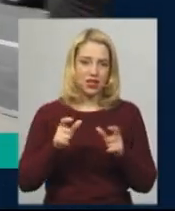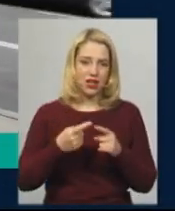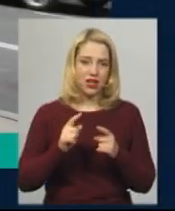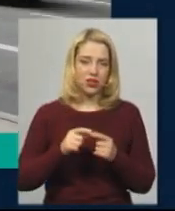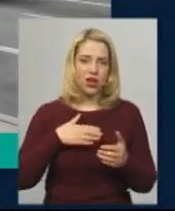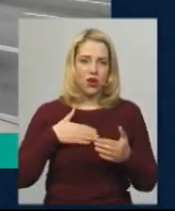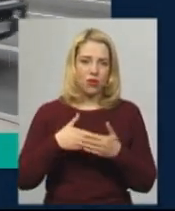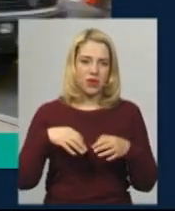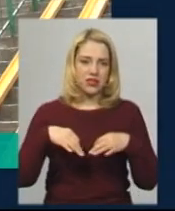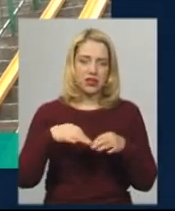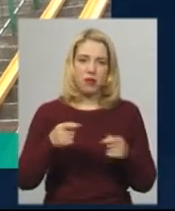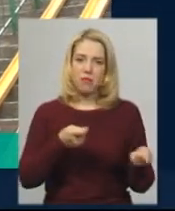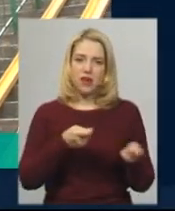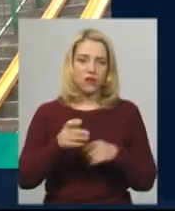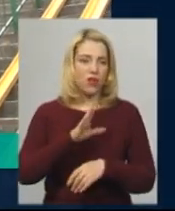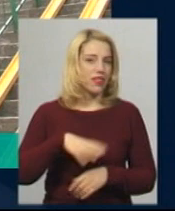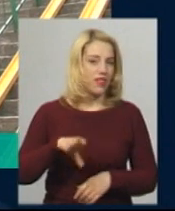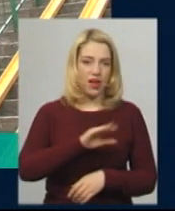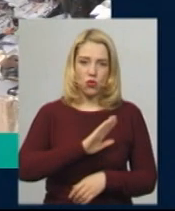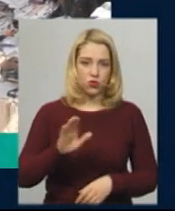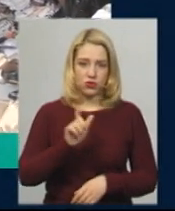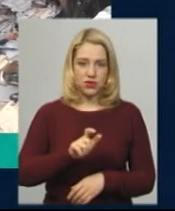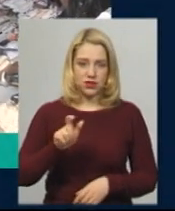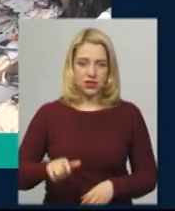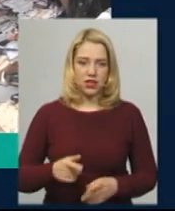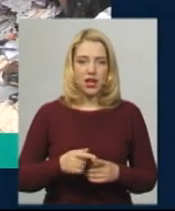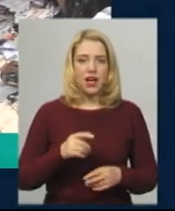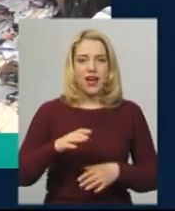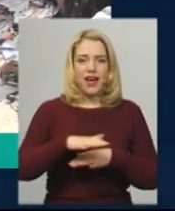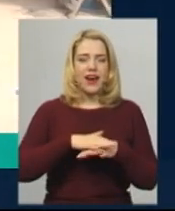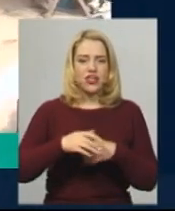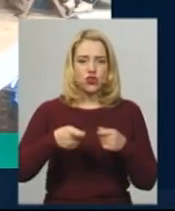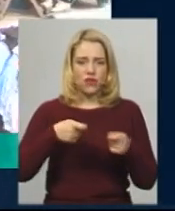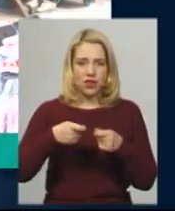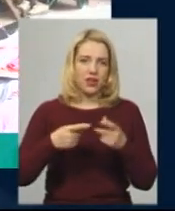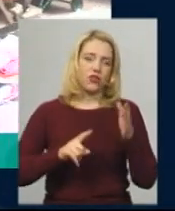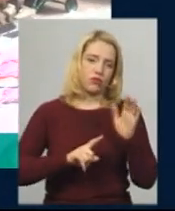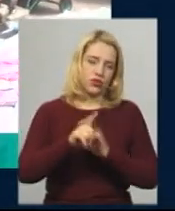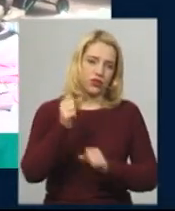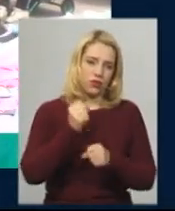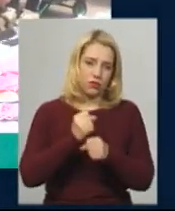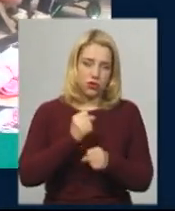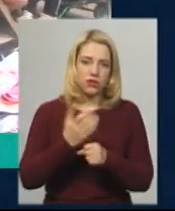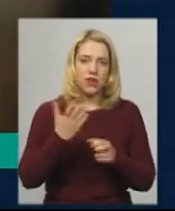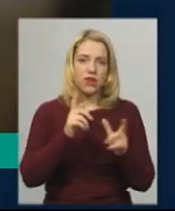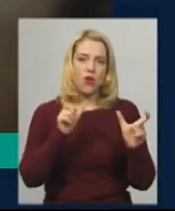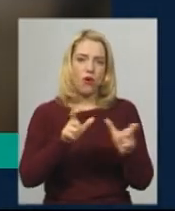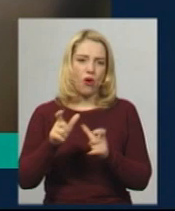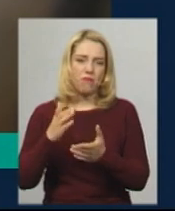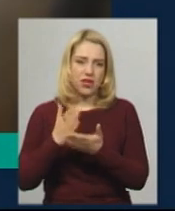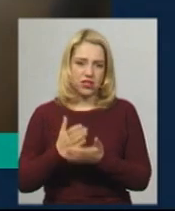перевозитиме не усіх. Хмельницький речовий ринок відновив роботу, які обмеження встановили для покупців та продавців.